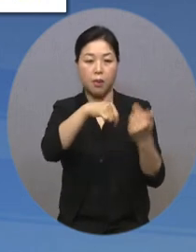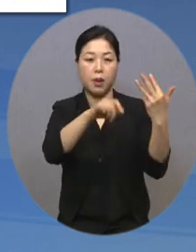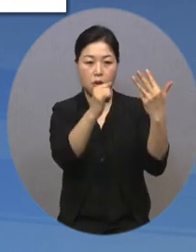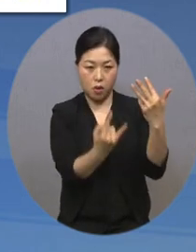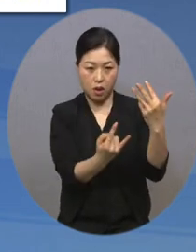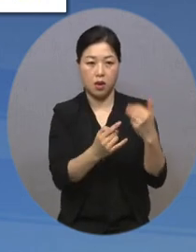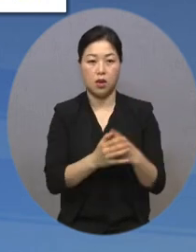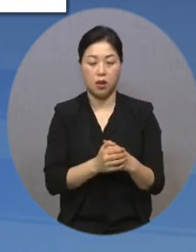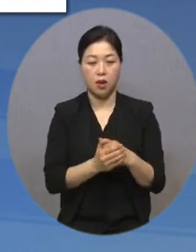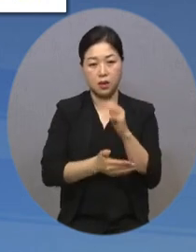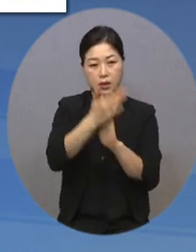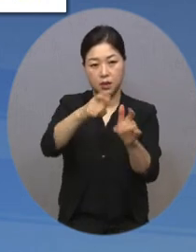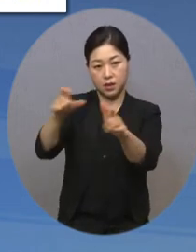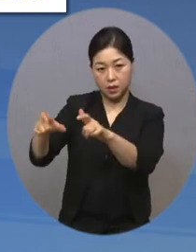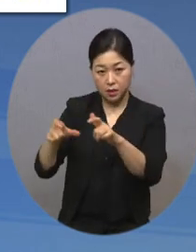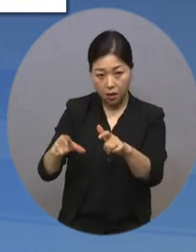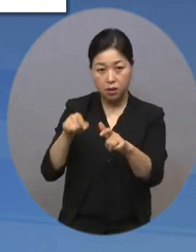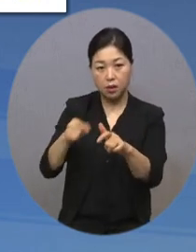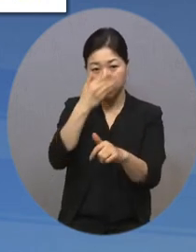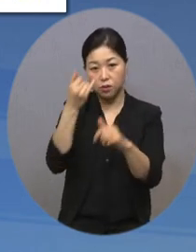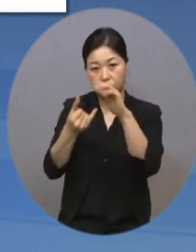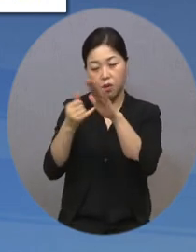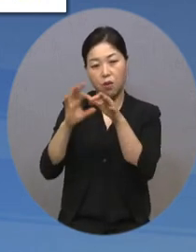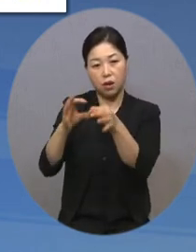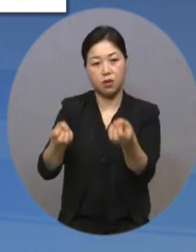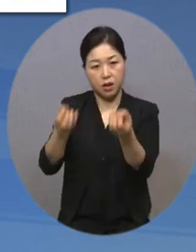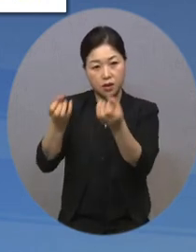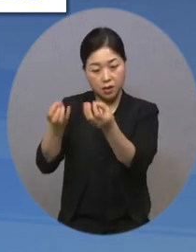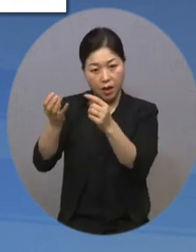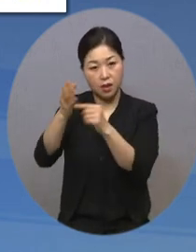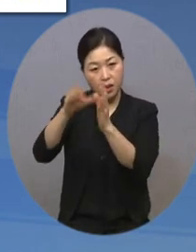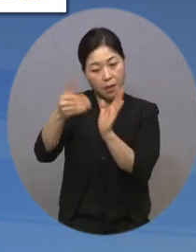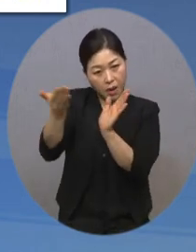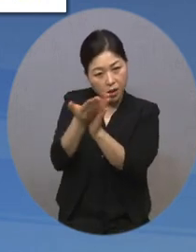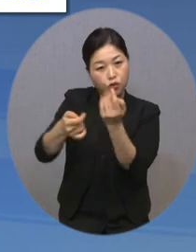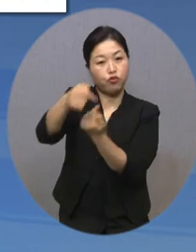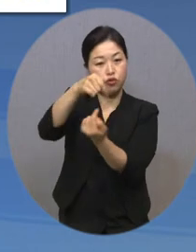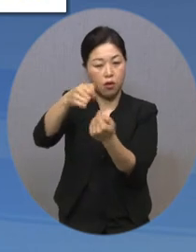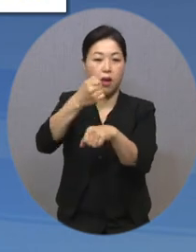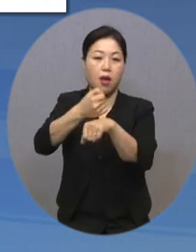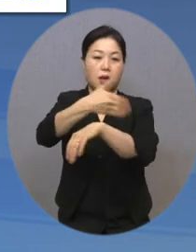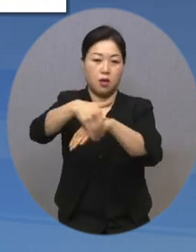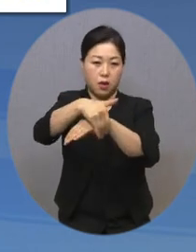그 외 시군에서는 청소년 관련 행사 등에 맞추어 운영할 방침입니다.